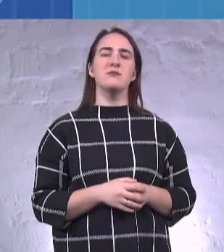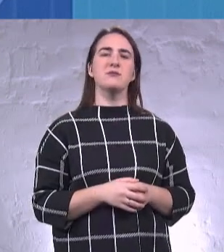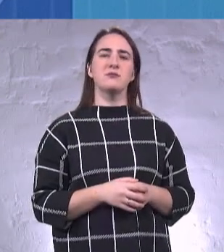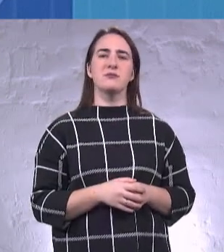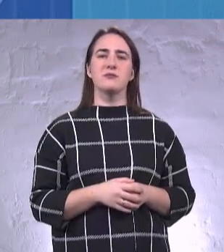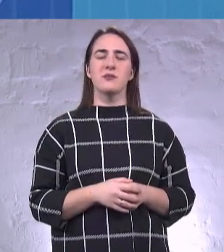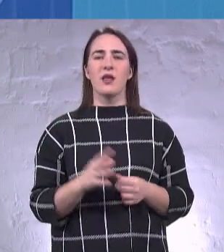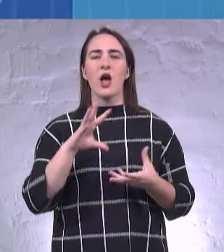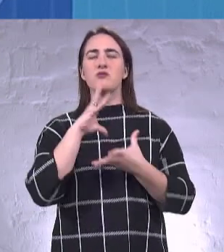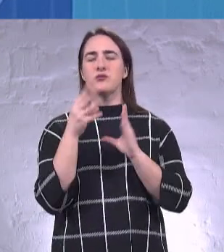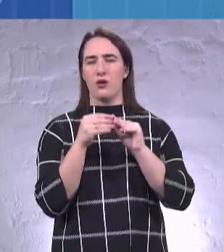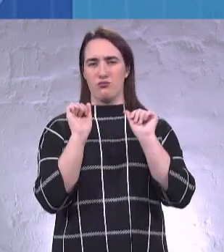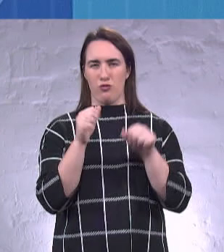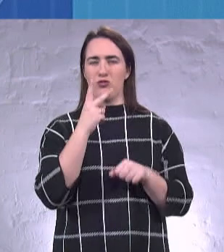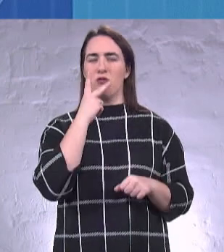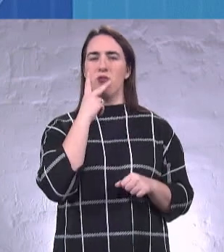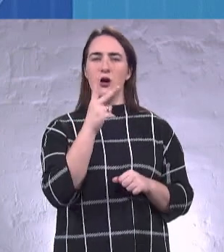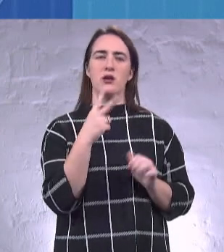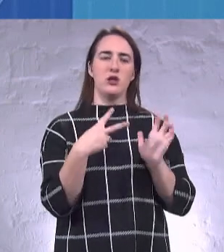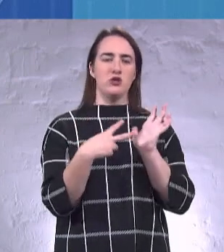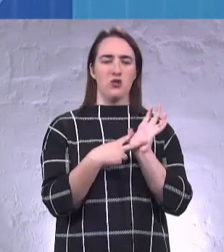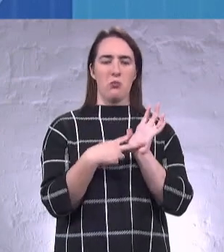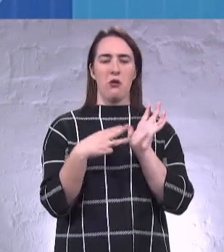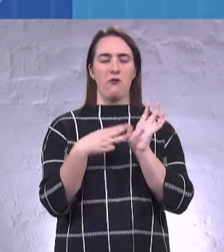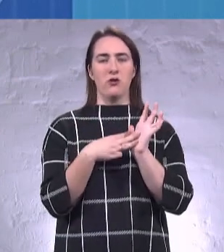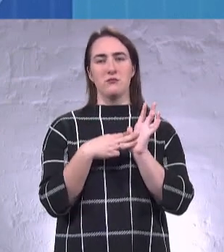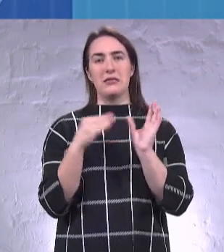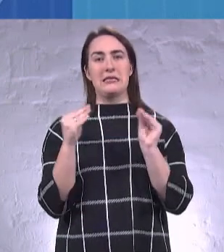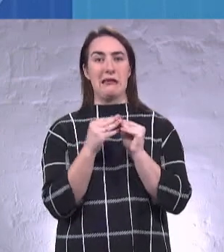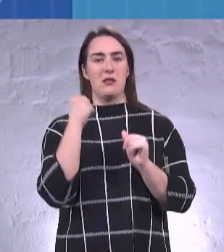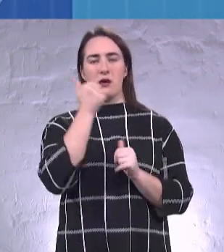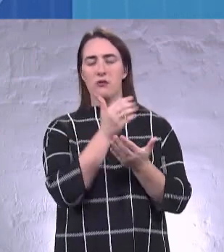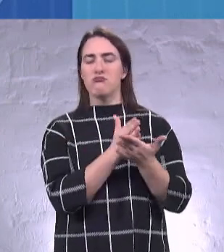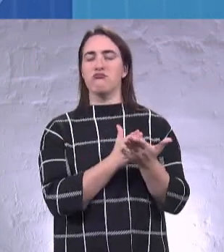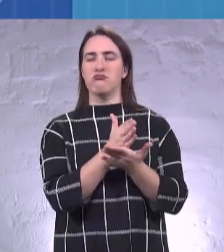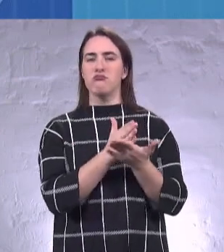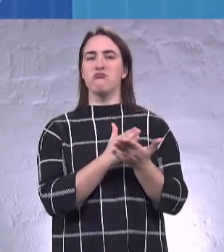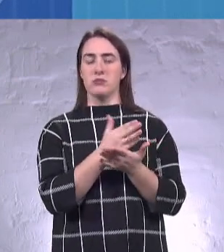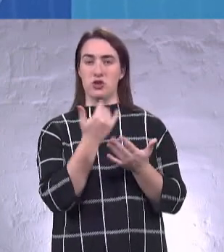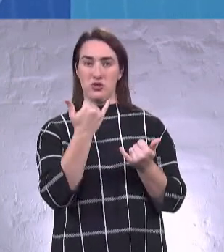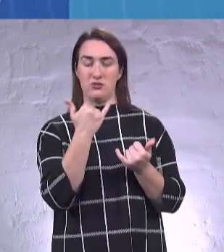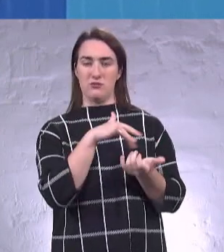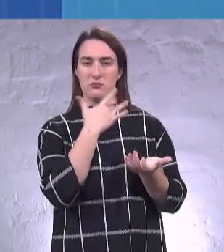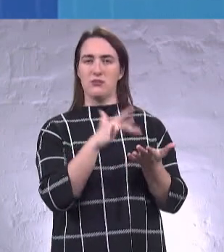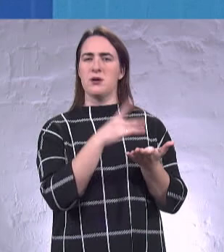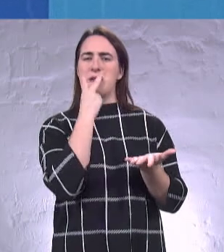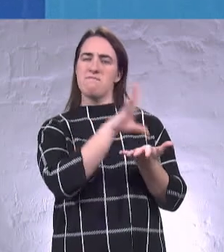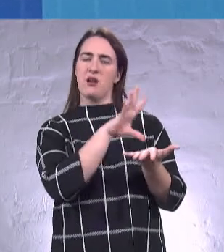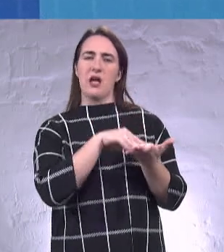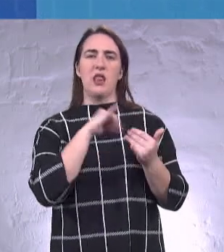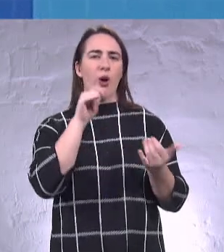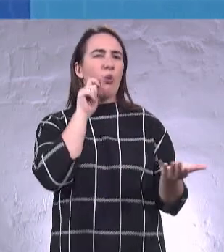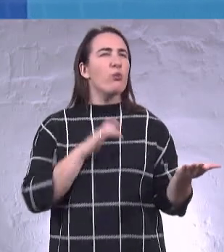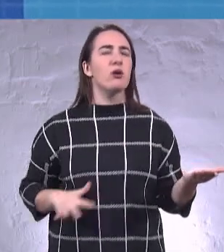Результат можна бачити на сьомий, восьмий, десятий рік. Оці міста сьогодні це приклад для України.